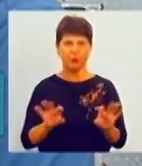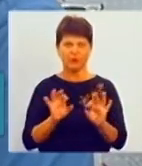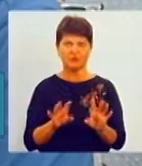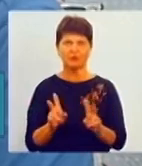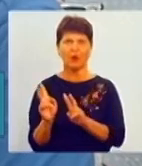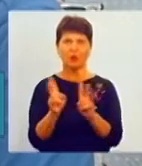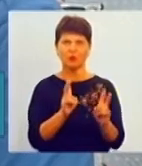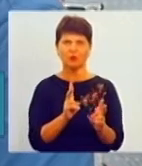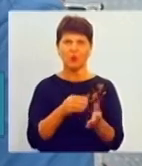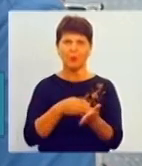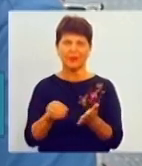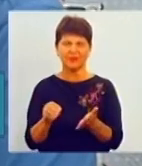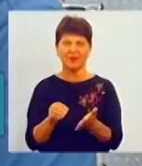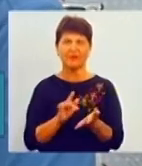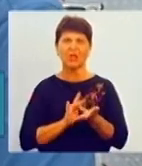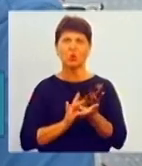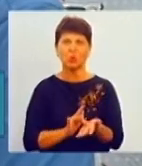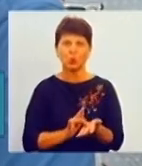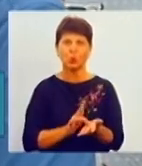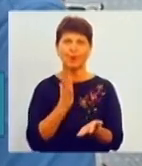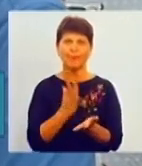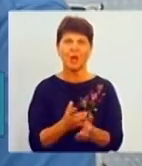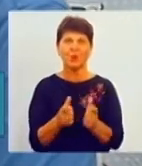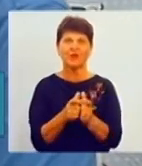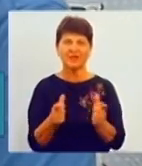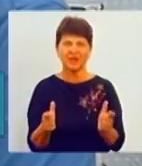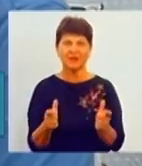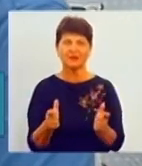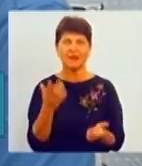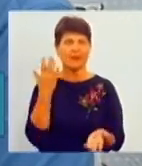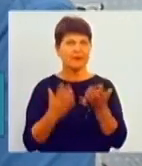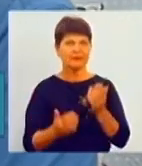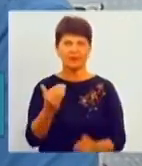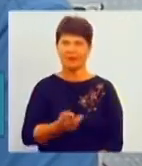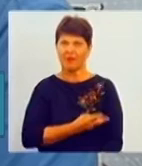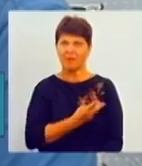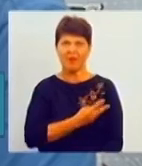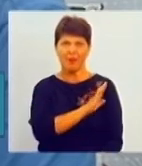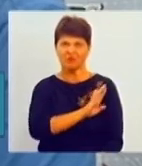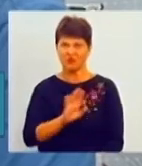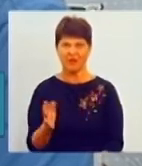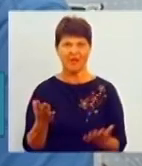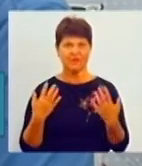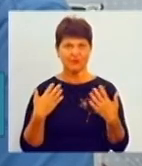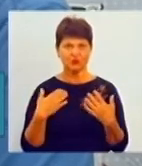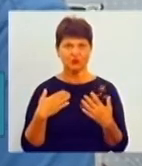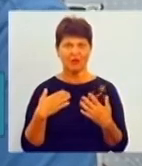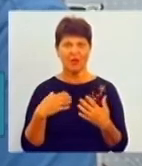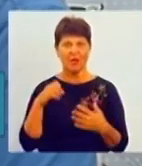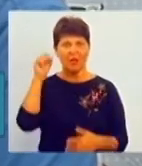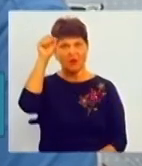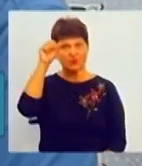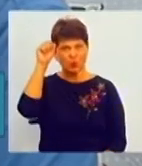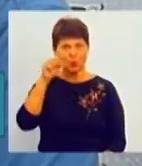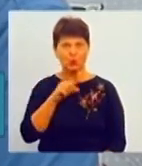квитанцію, угоду, то якщо їхнє небажання відпочивати в Туреччині, то, що мало летіти